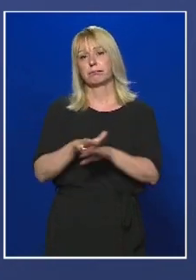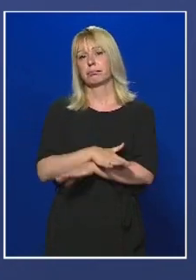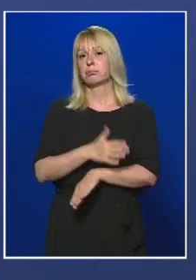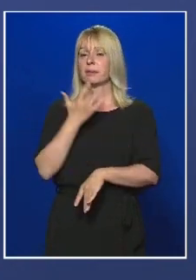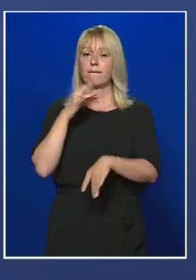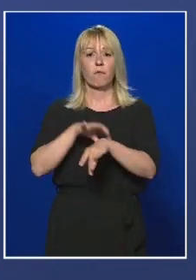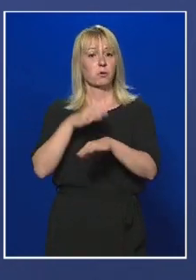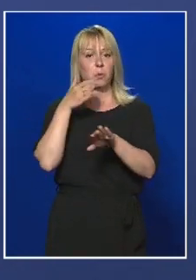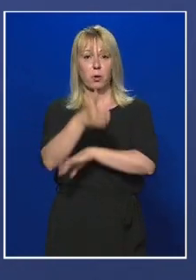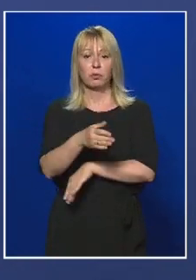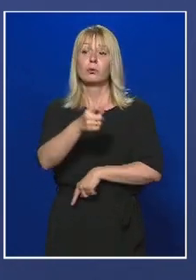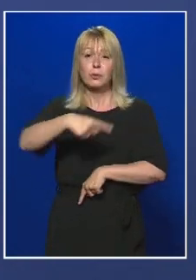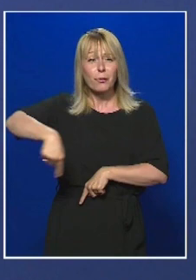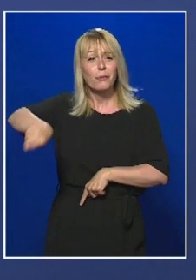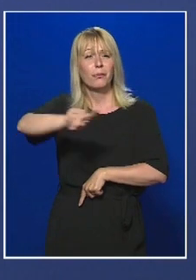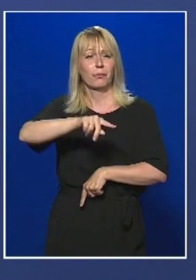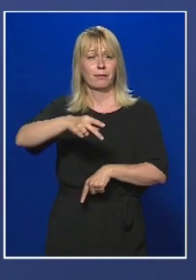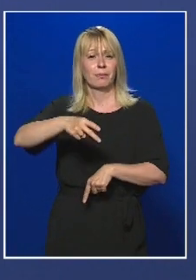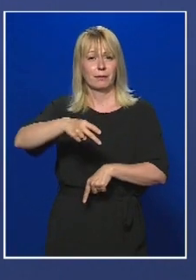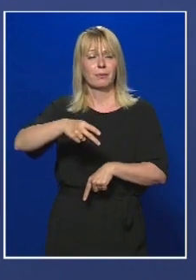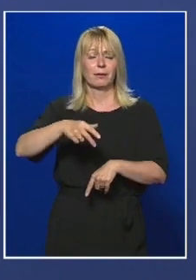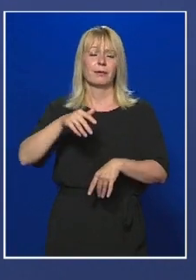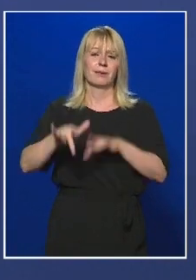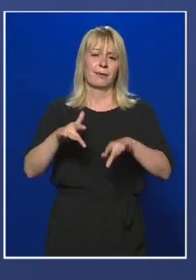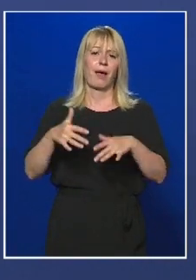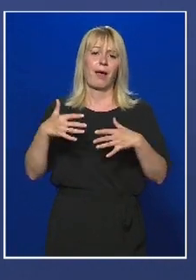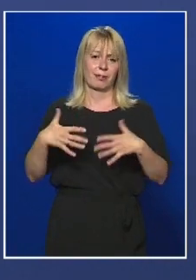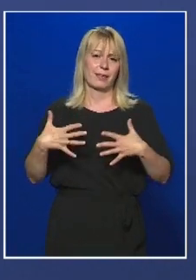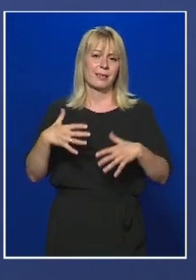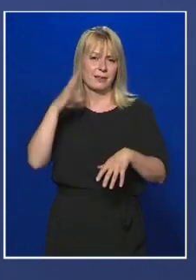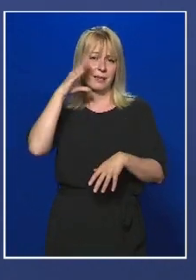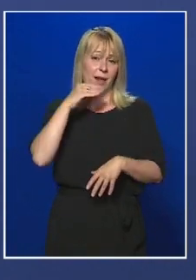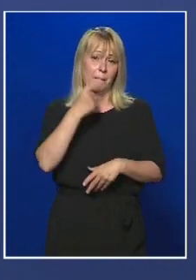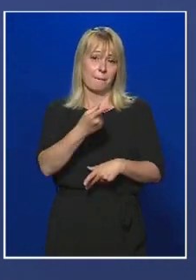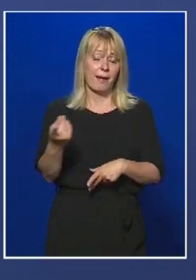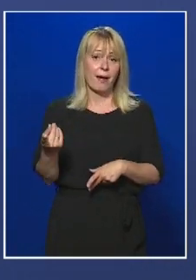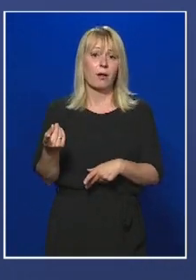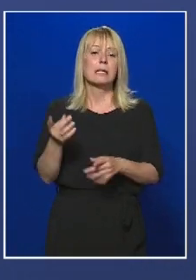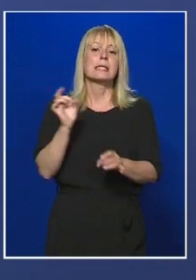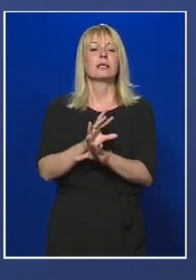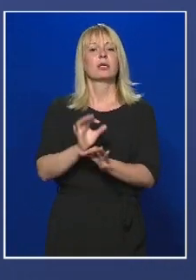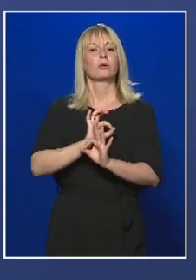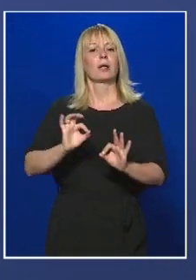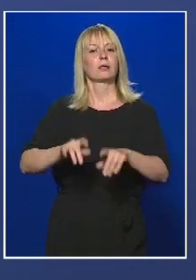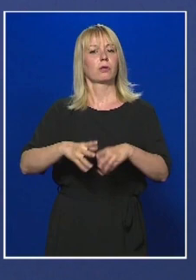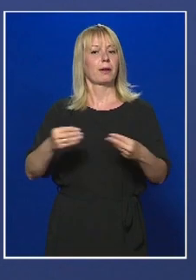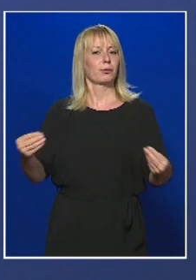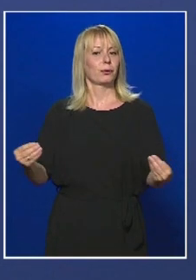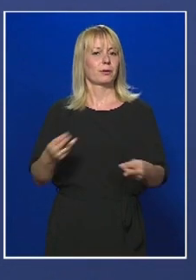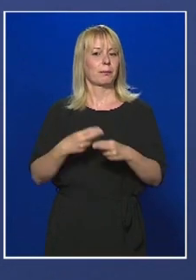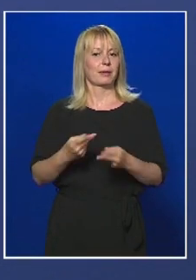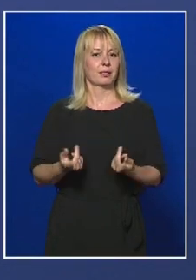orvoshoz, ők teszik ki azt a pár tízezer embert, akik szerencsére tökéletesen meggyógyultak a